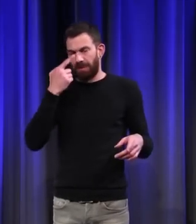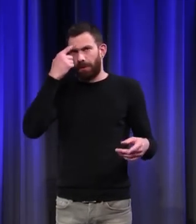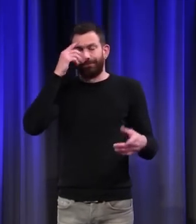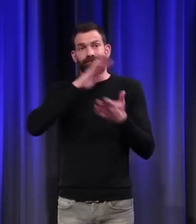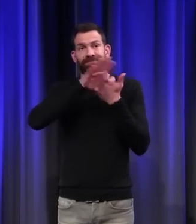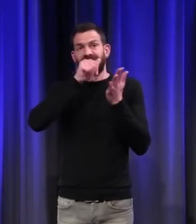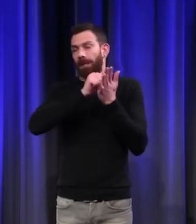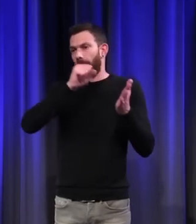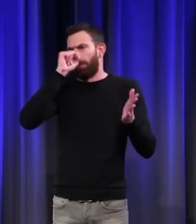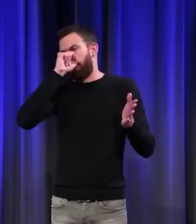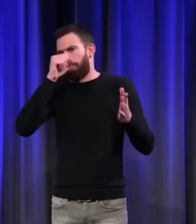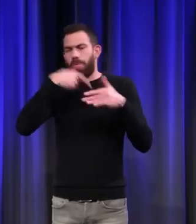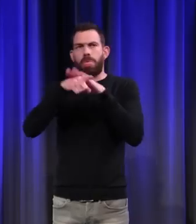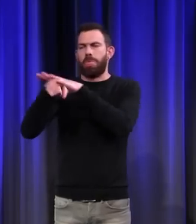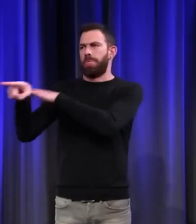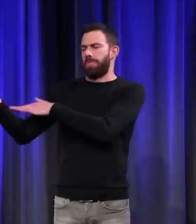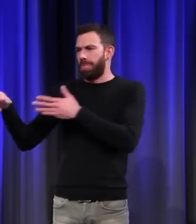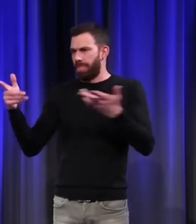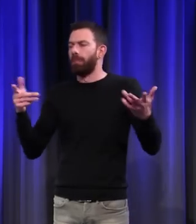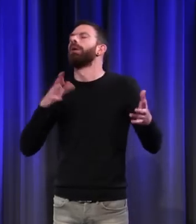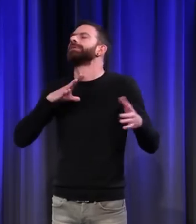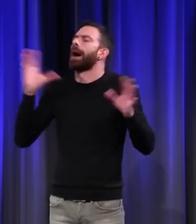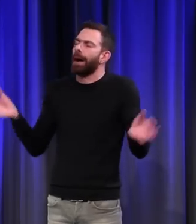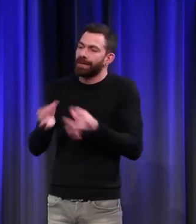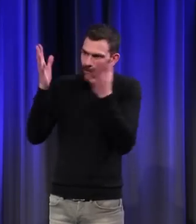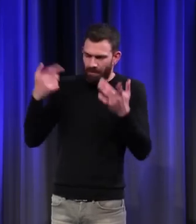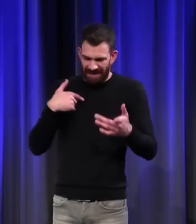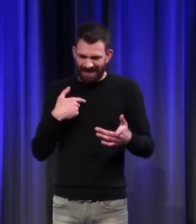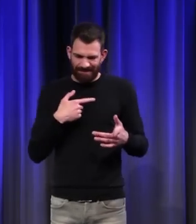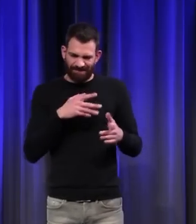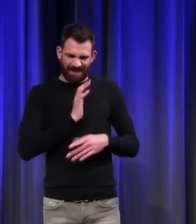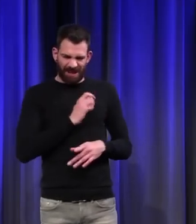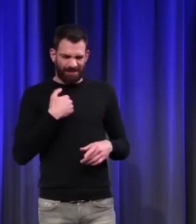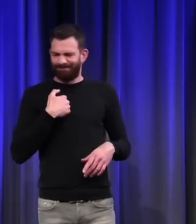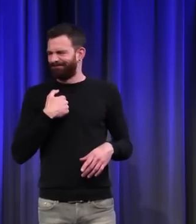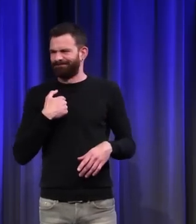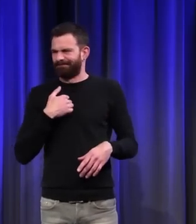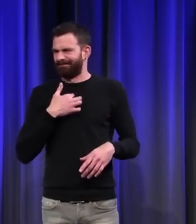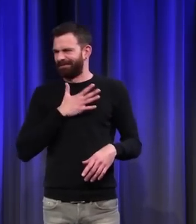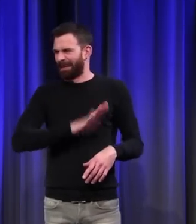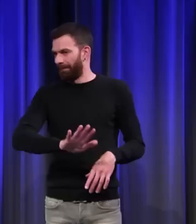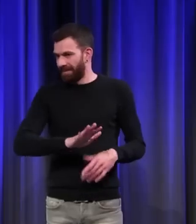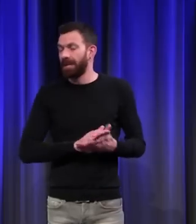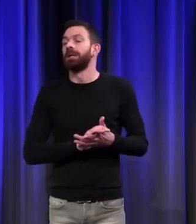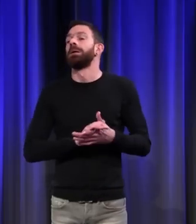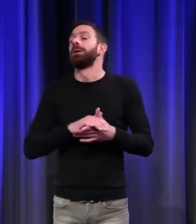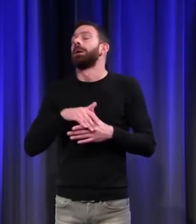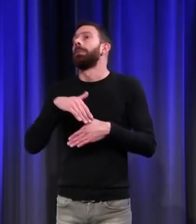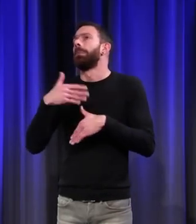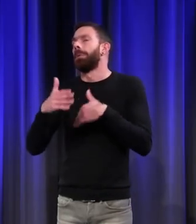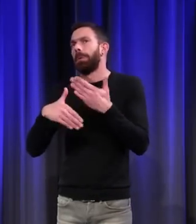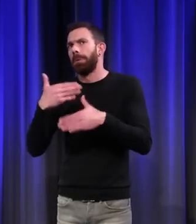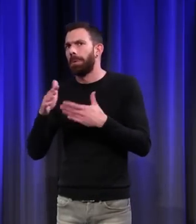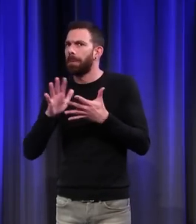Passant pour un fidèle, y des exceptions, bien sûr. Mais enfin, on n'aime pas trop les chiens. Et puis, il à se revaloriser le chien